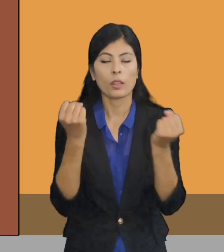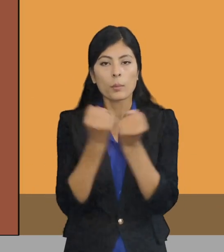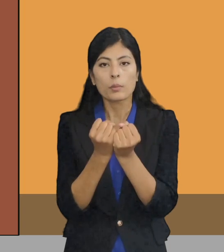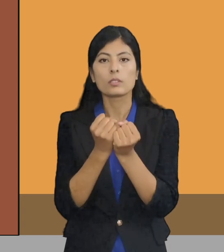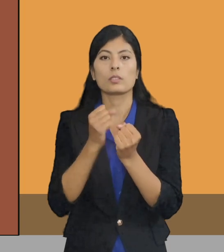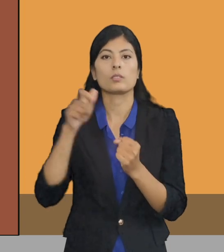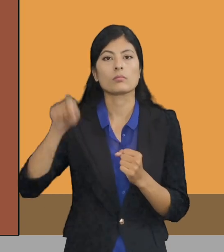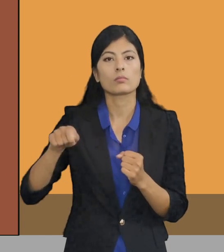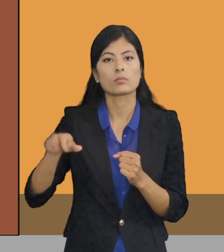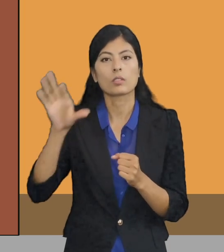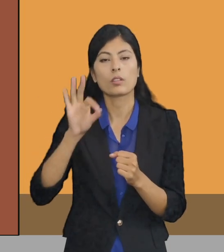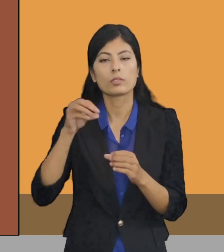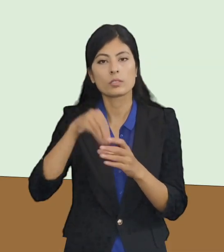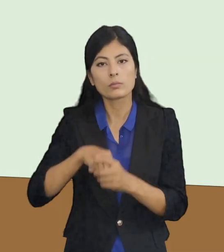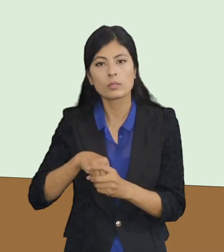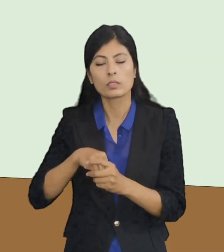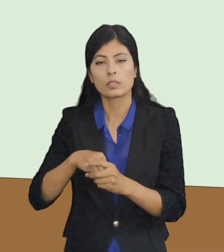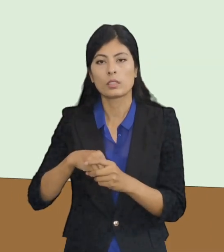गठन करेके चाहीं।